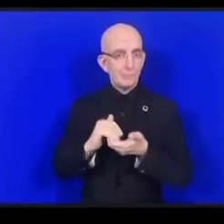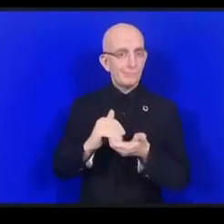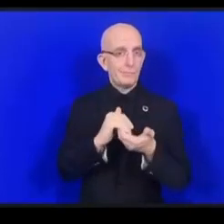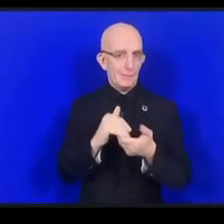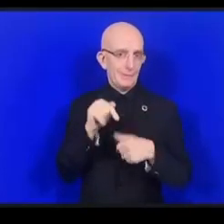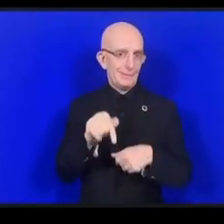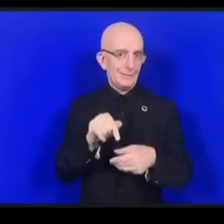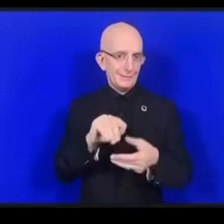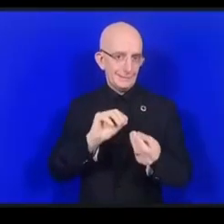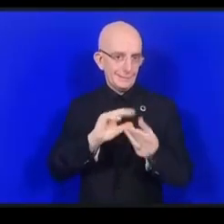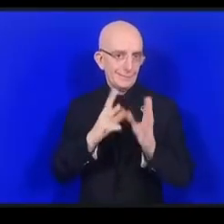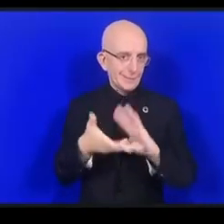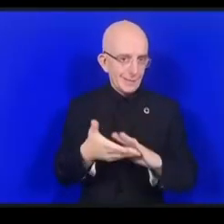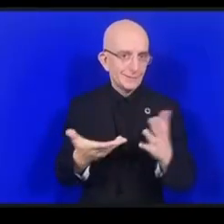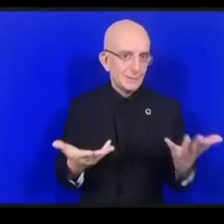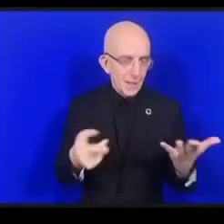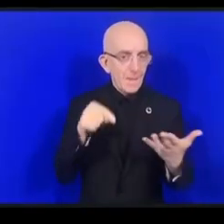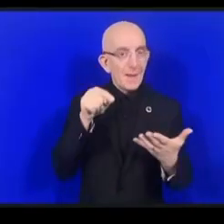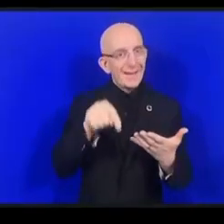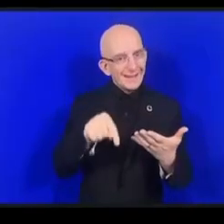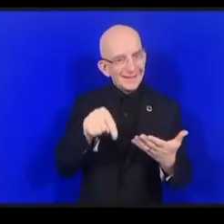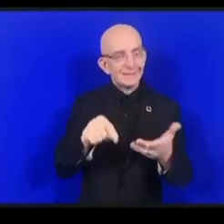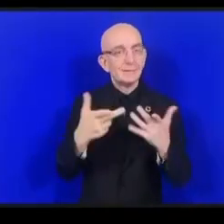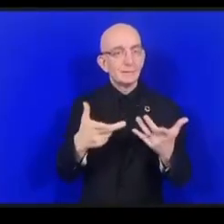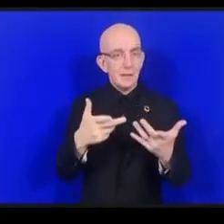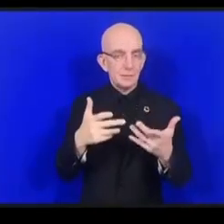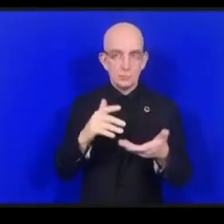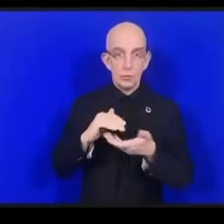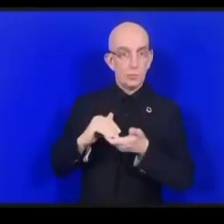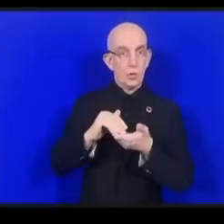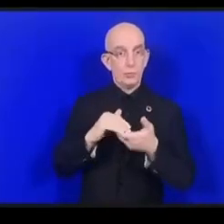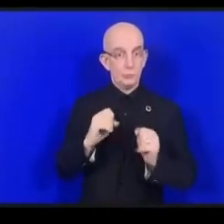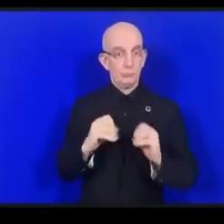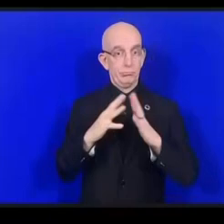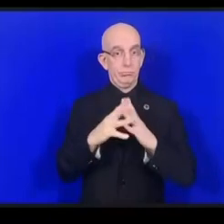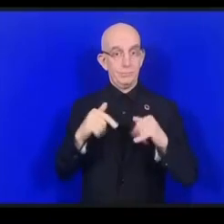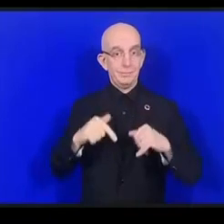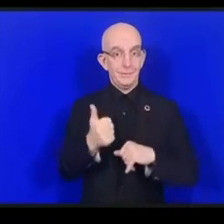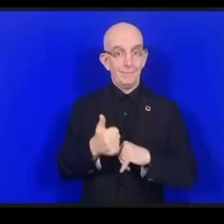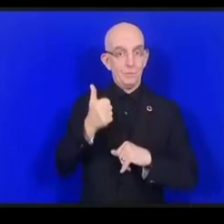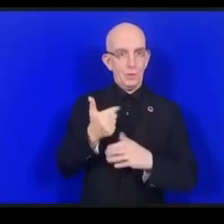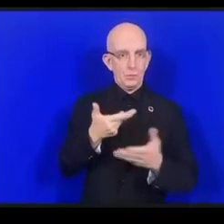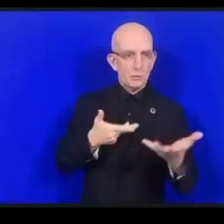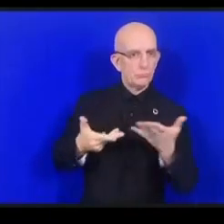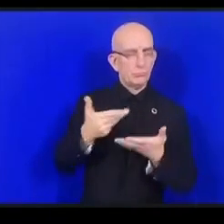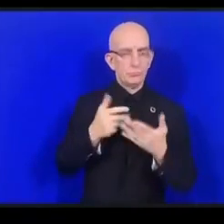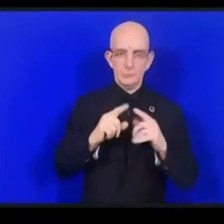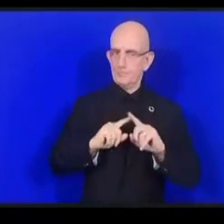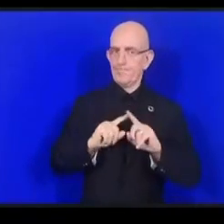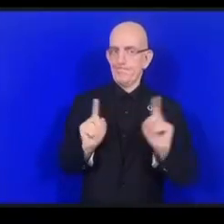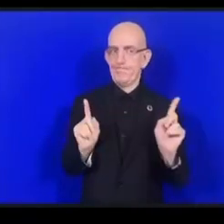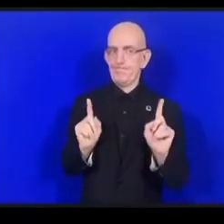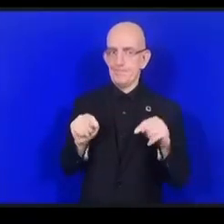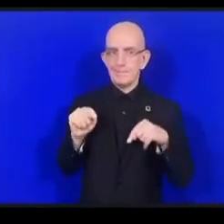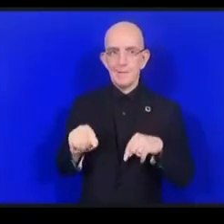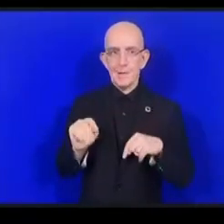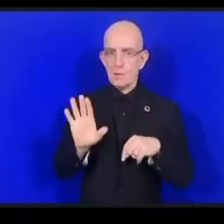ربط الأشياء كما نسميها فيما بينها عبر الإنترنت